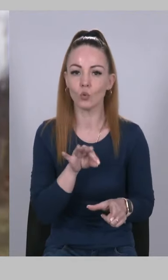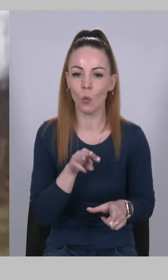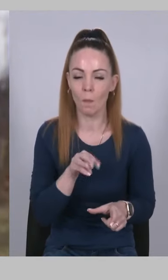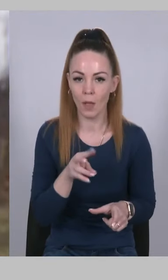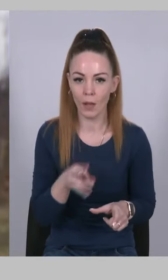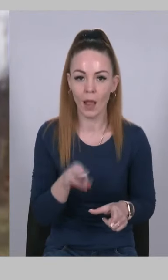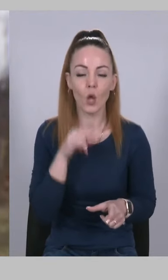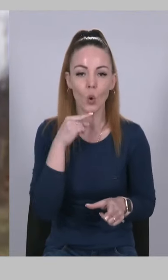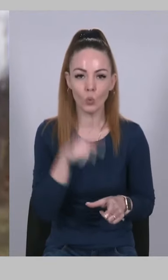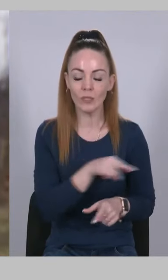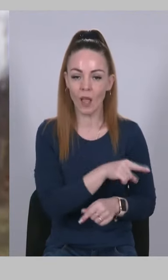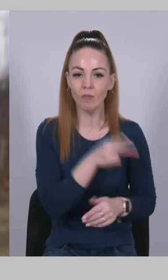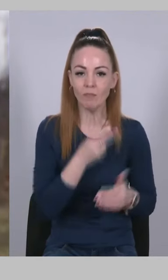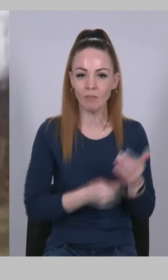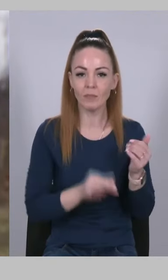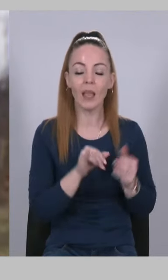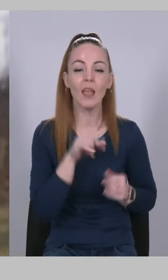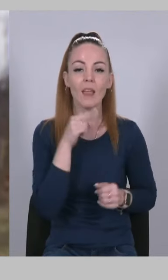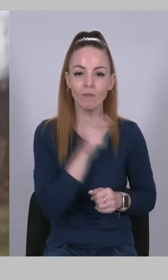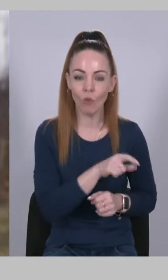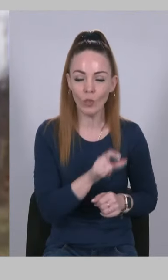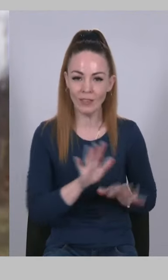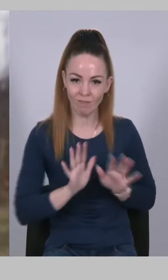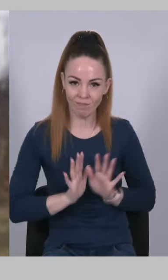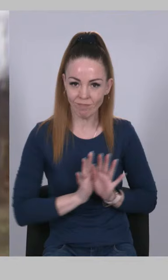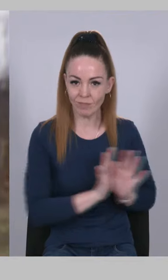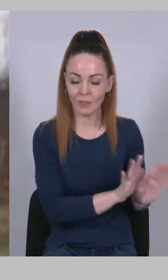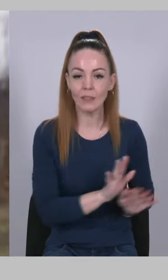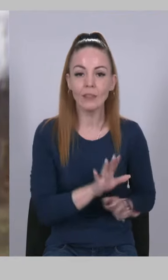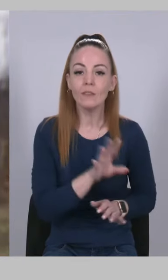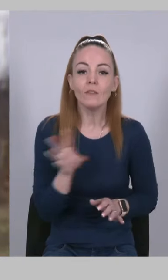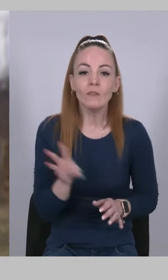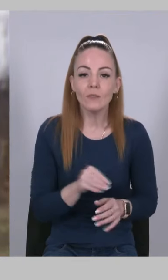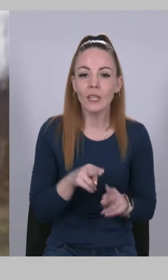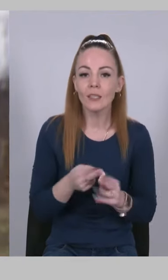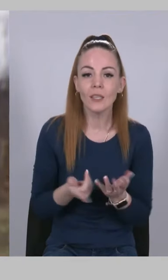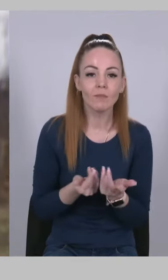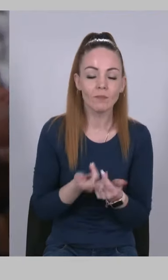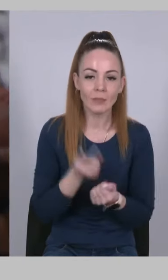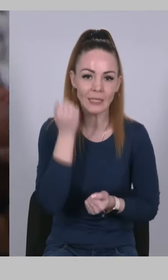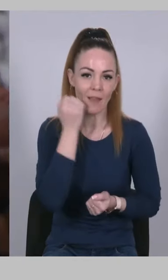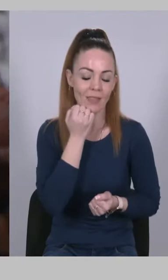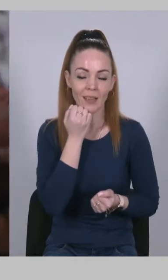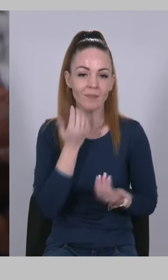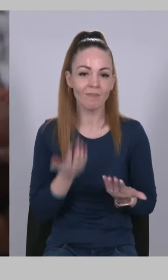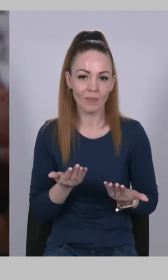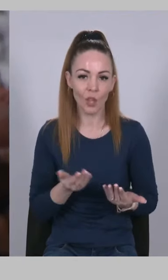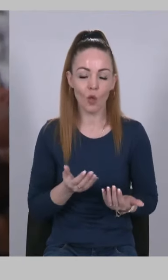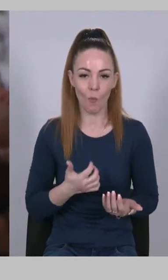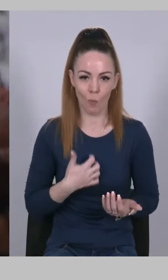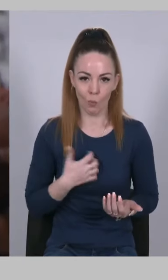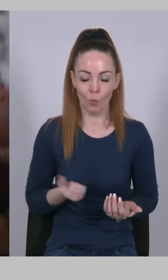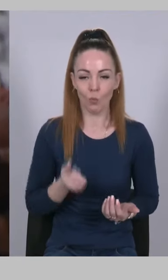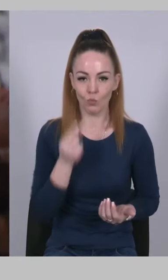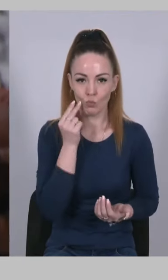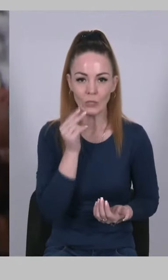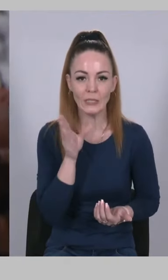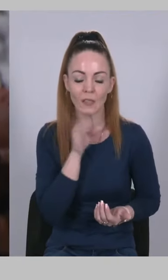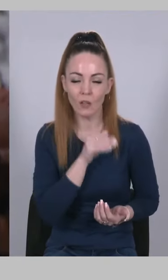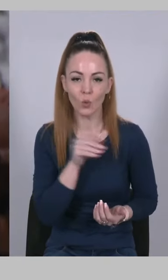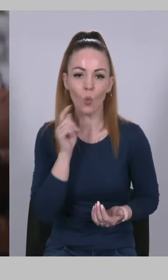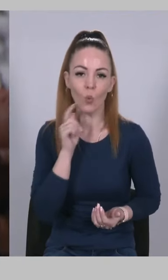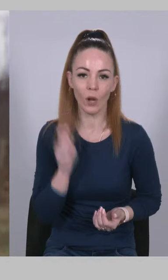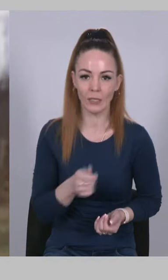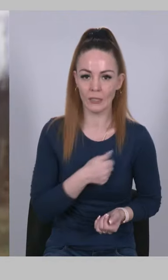витіснили. Все це завдяки мужності, завдяки здатності українських військ,